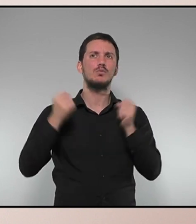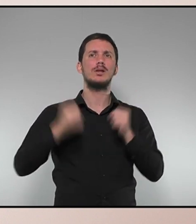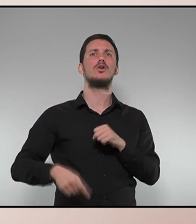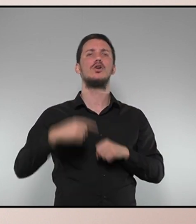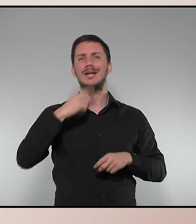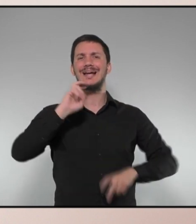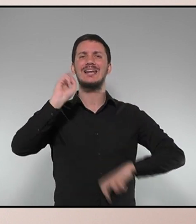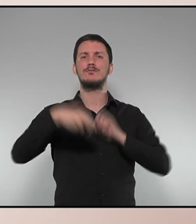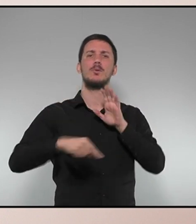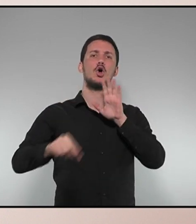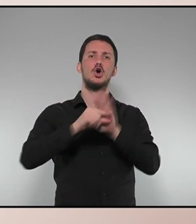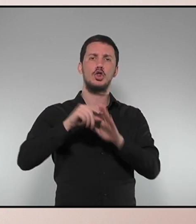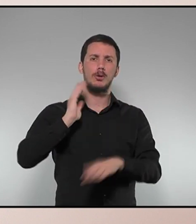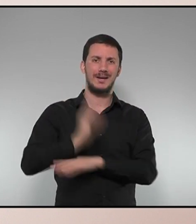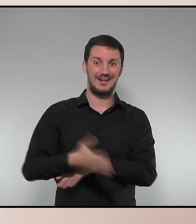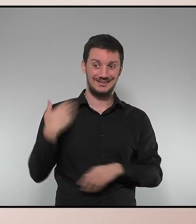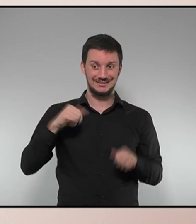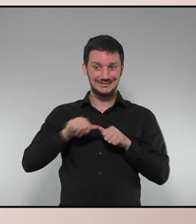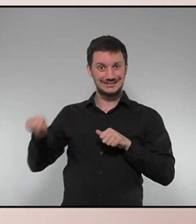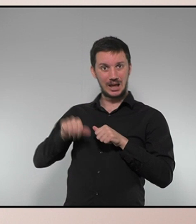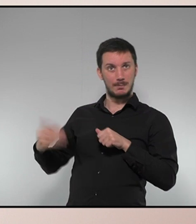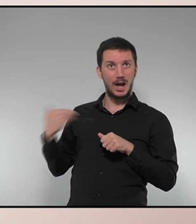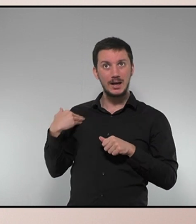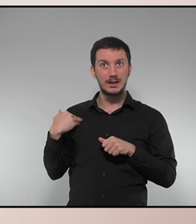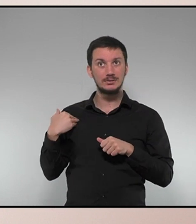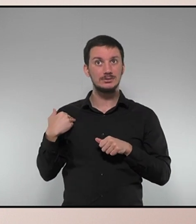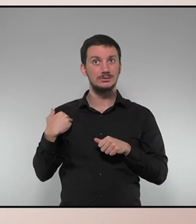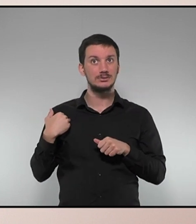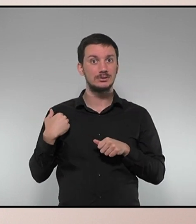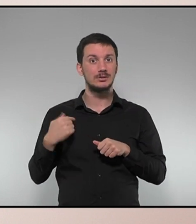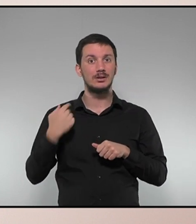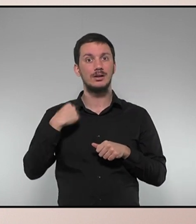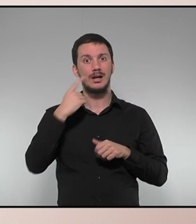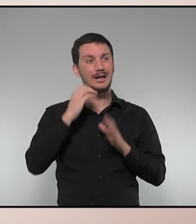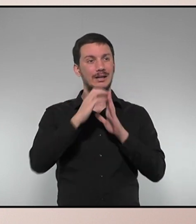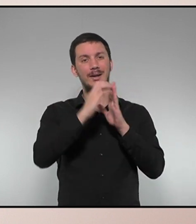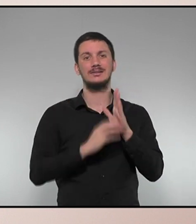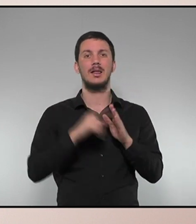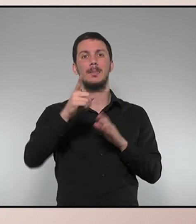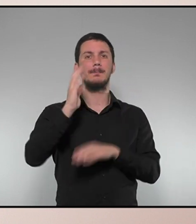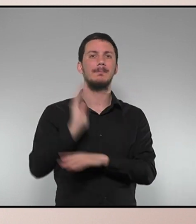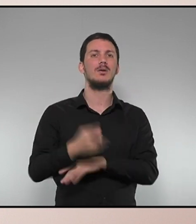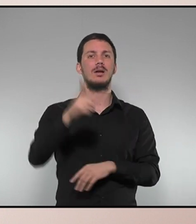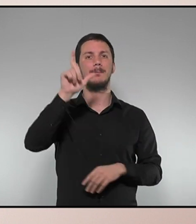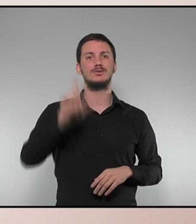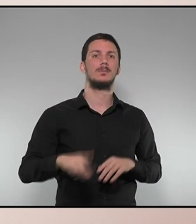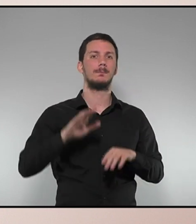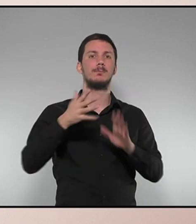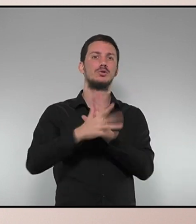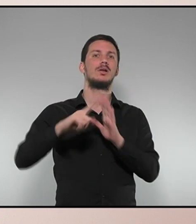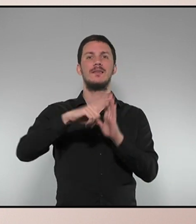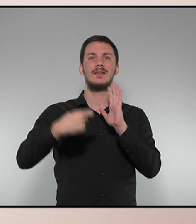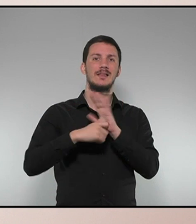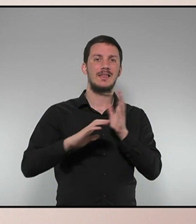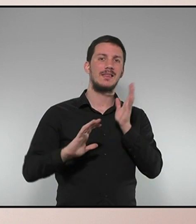del Codi Penal. Aquestes darreres setmanes hem conegut la primera rebaixa de pena a una persona condemnada per delicte de desordres